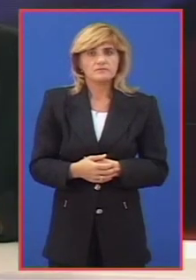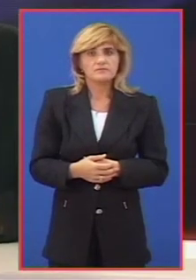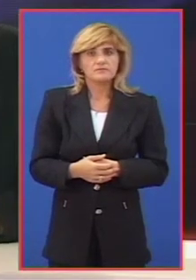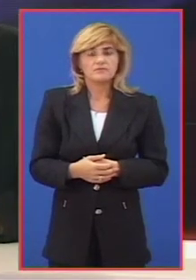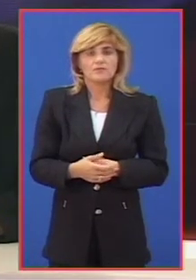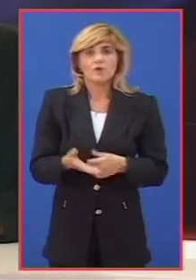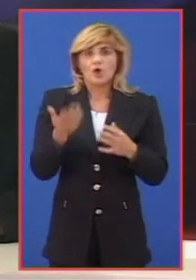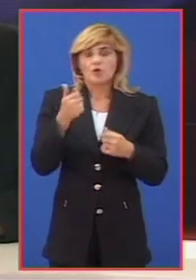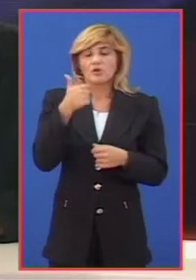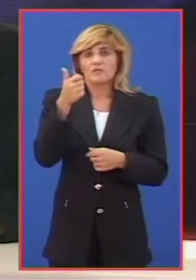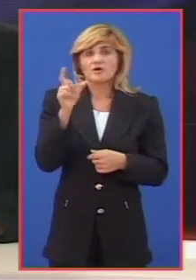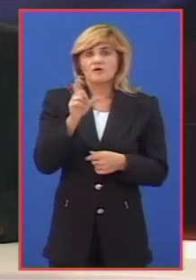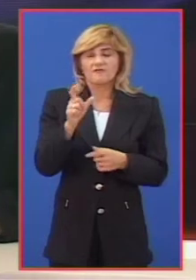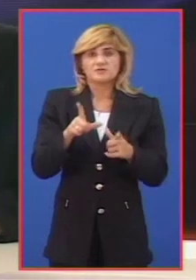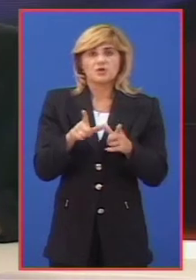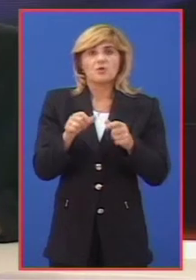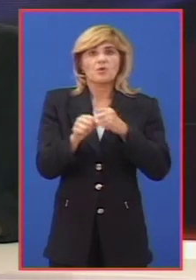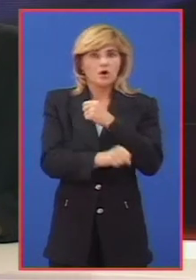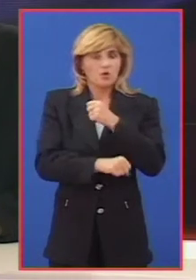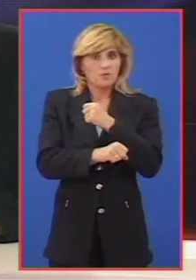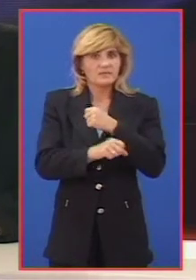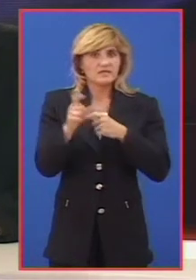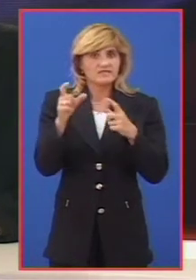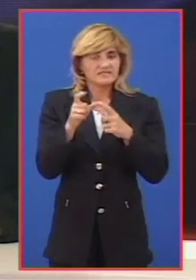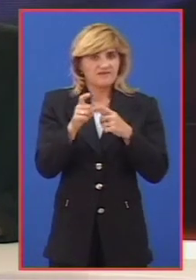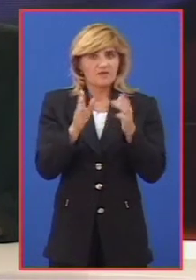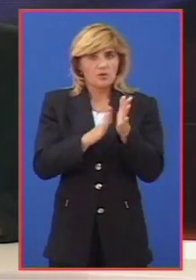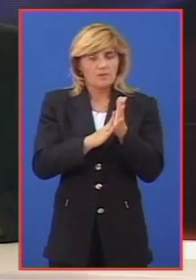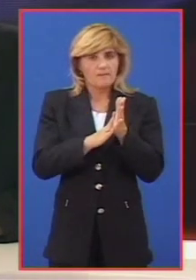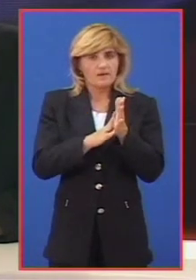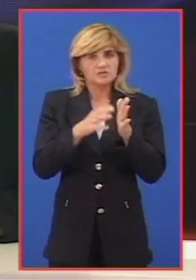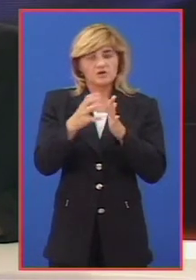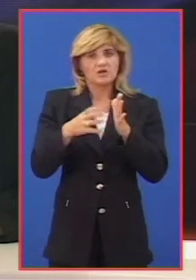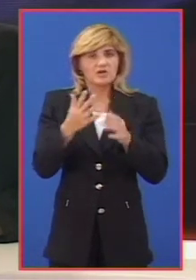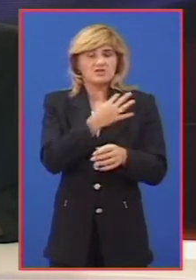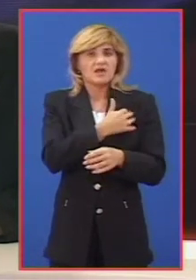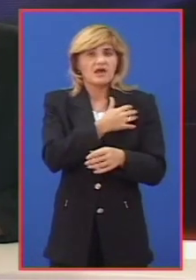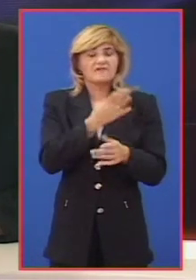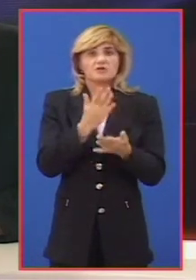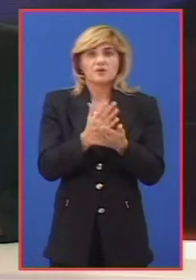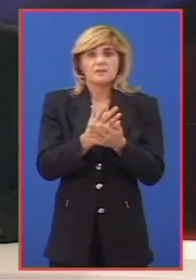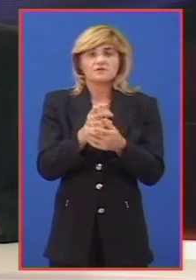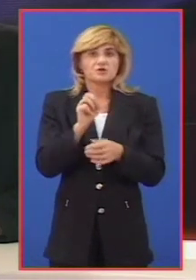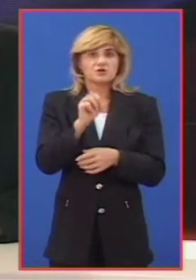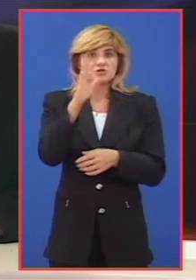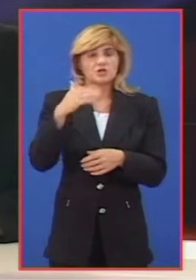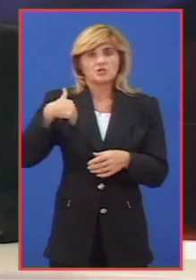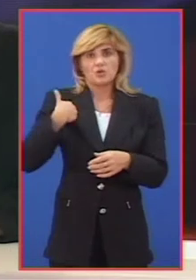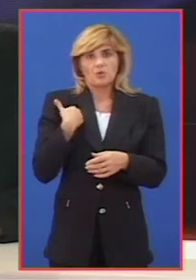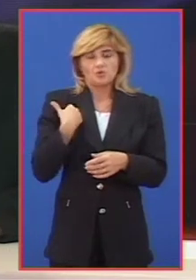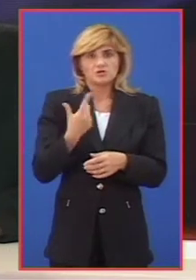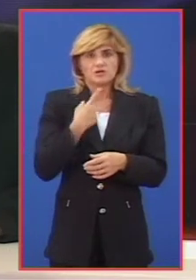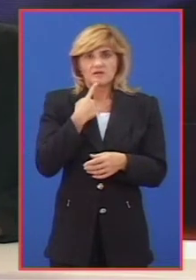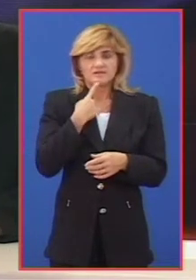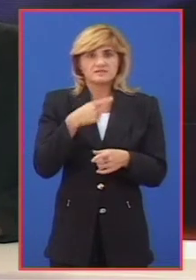Od 1. septembra u gimnaziji Svetozar Marković nastavu na hrvatskom jeziku pohađat će 14 učenika.